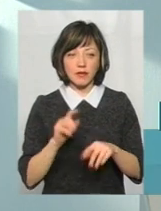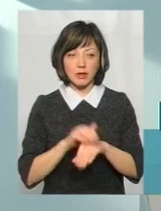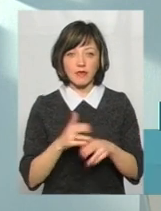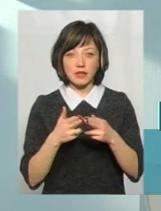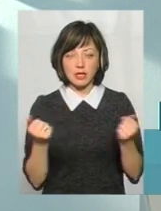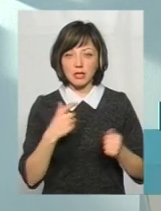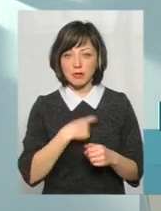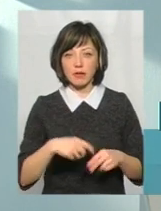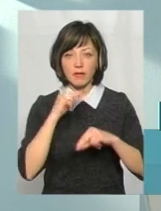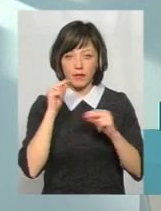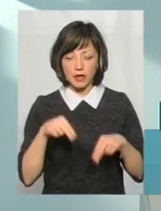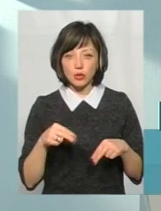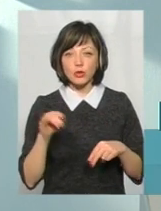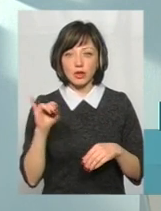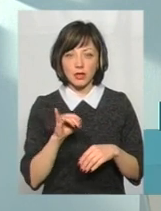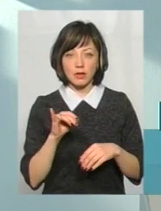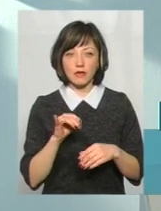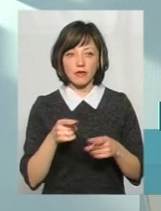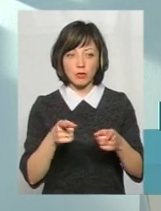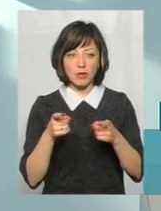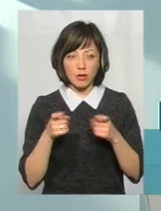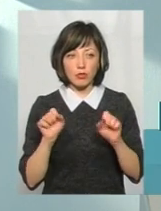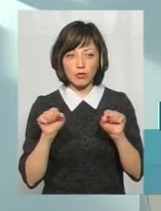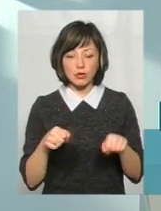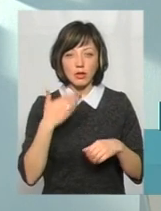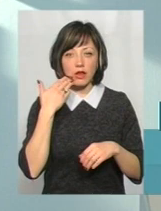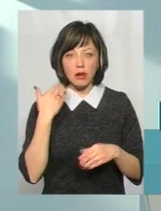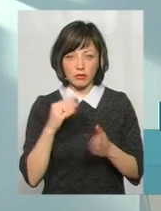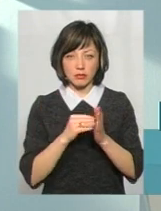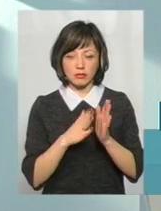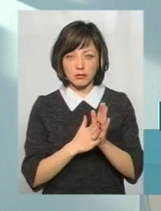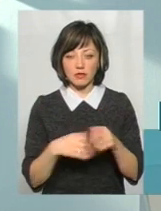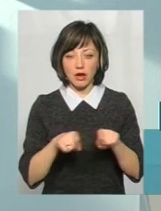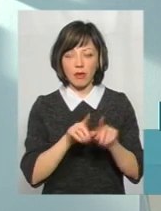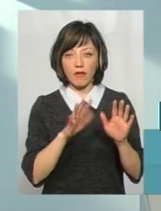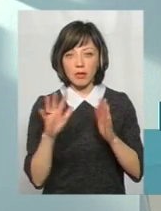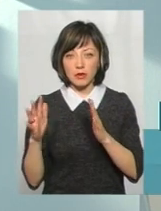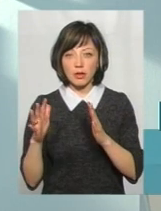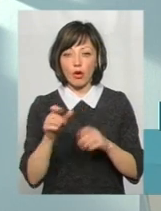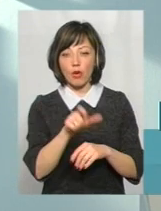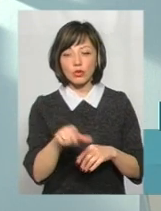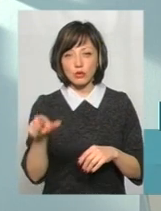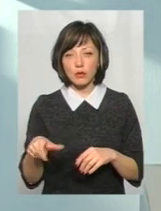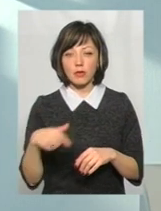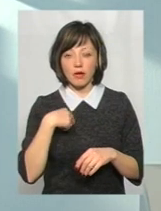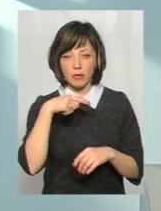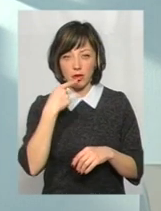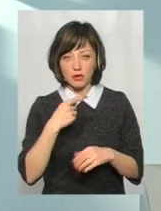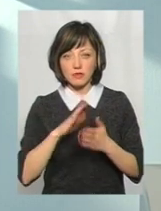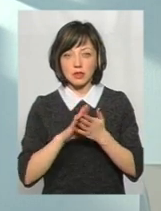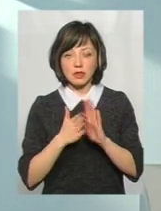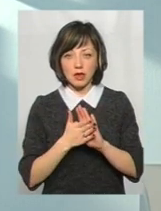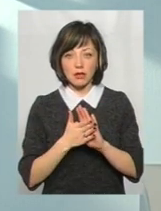визнає себе винною і ми її до відповідальності таким чином можемо легко притягнути. І саме в таких випадках ті особи, про які я вам кажу, в